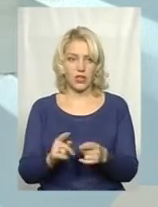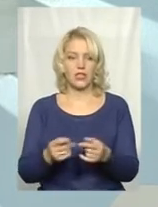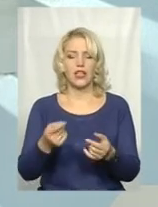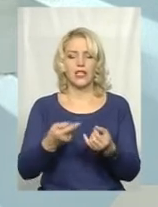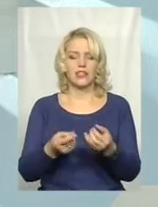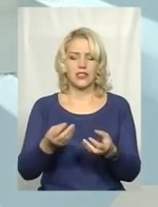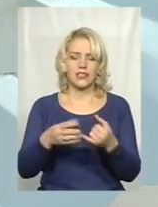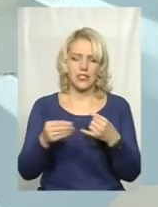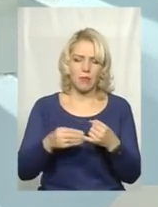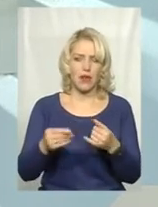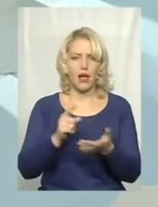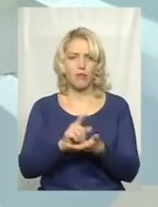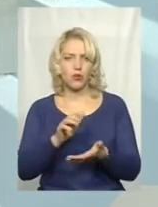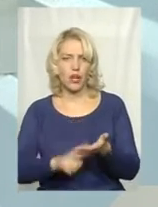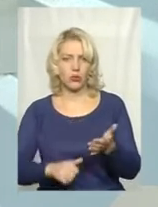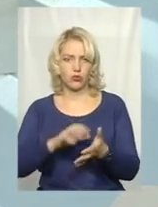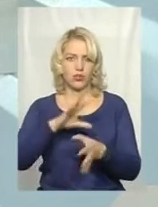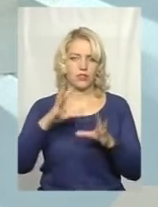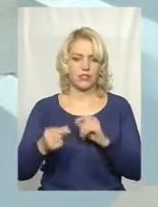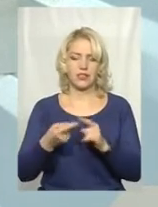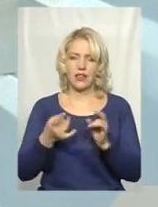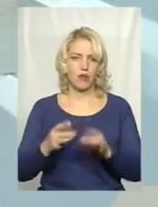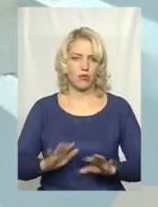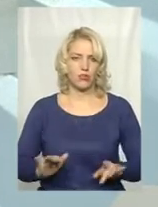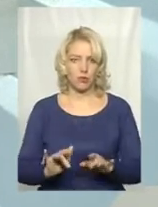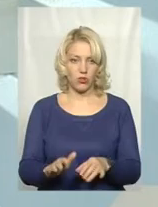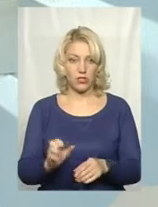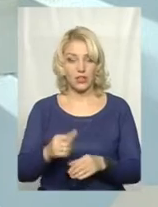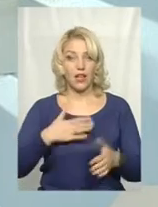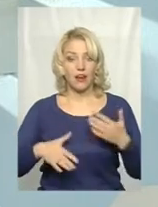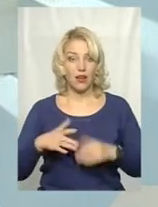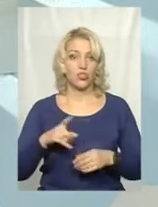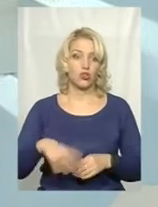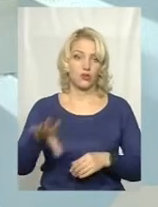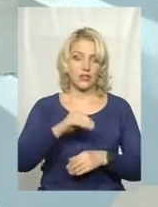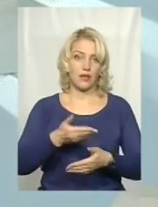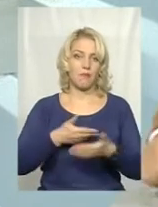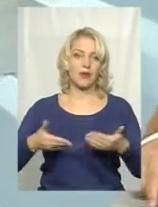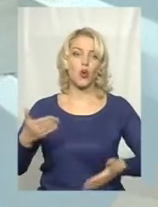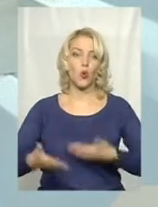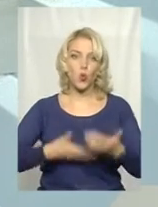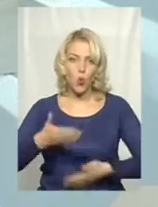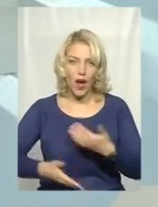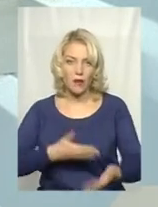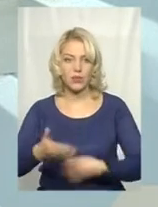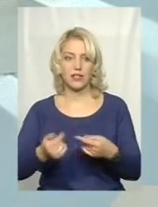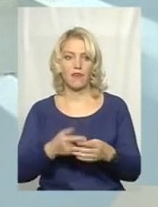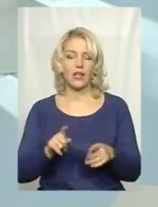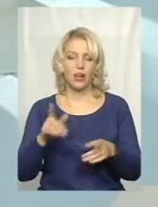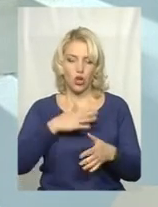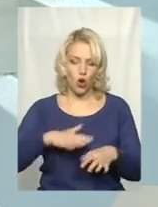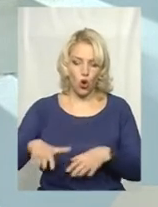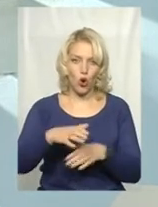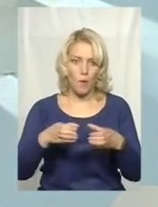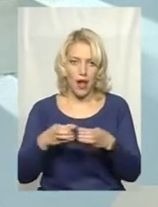землі, ставки податку і все. І це непростий процес. Радий, що всі ми рухаємося, і громади наші рухаються в цьому напрямку.